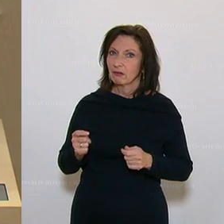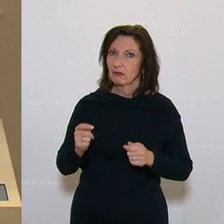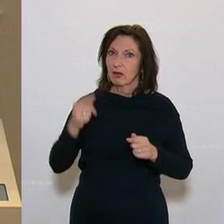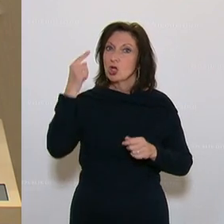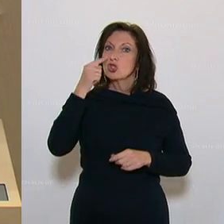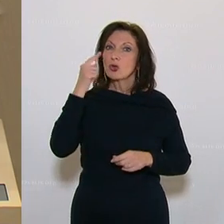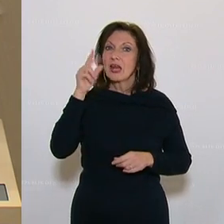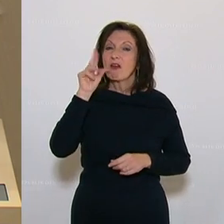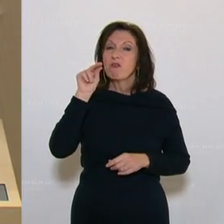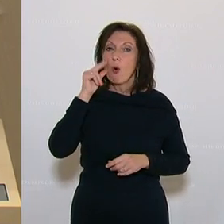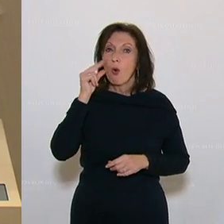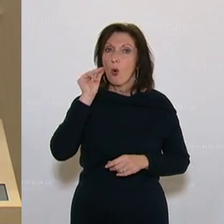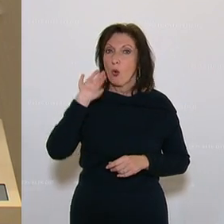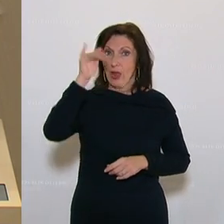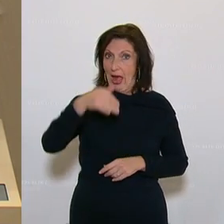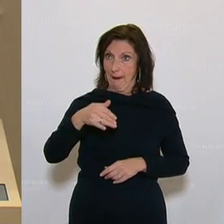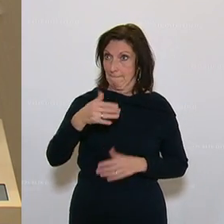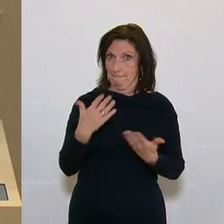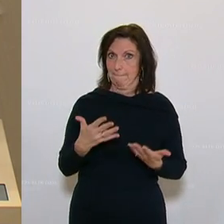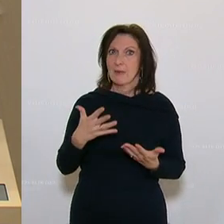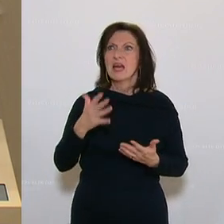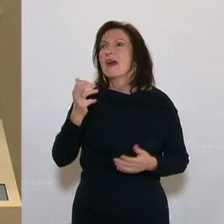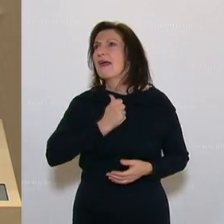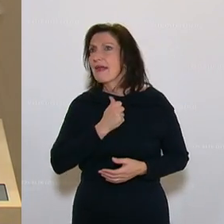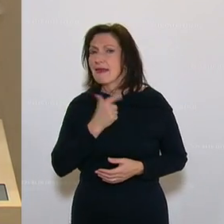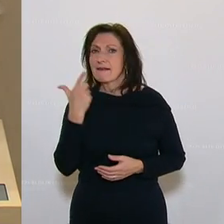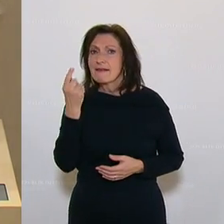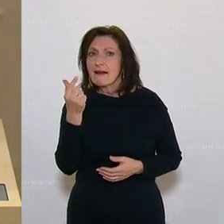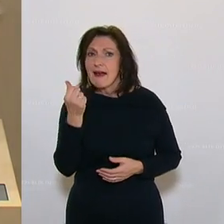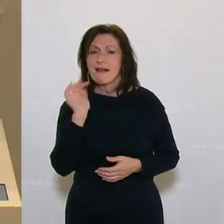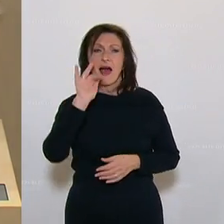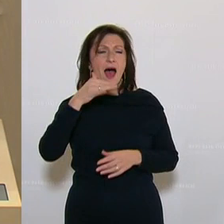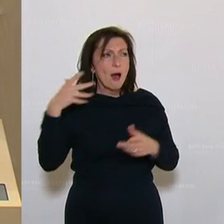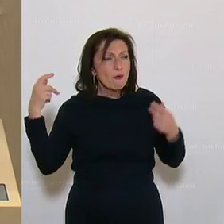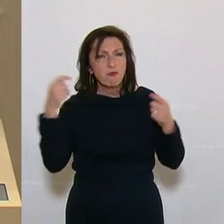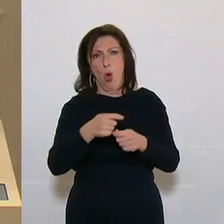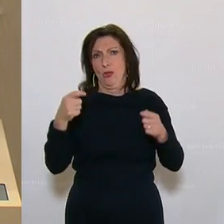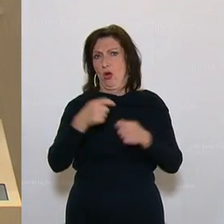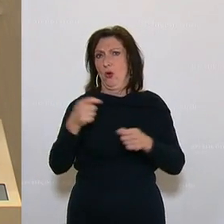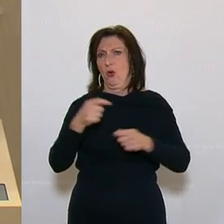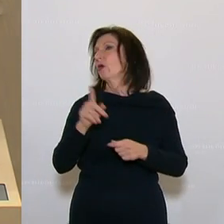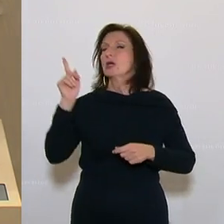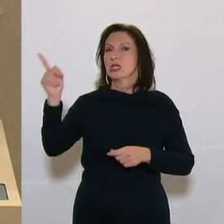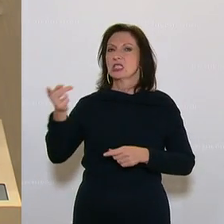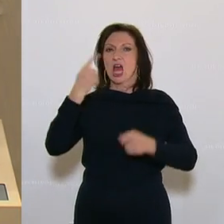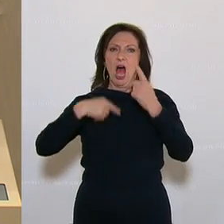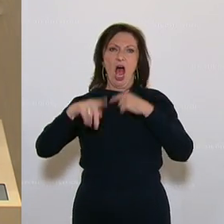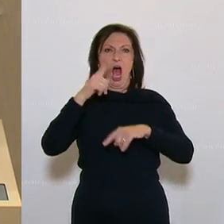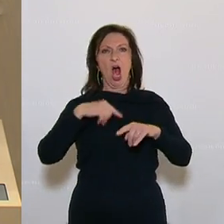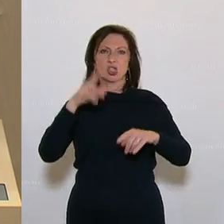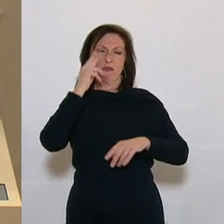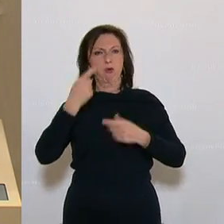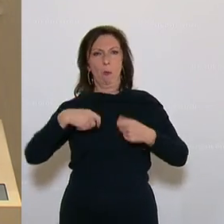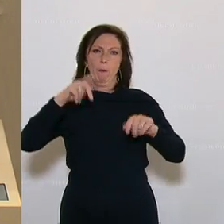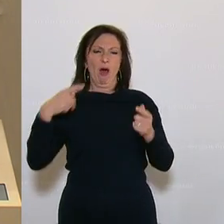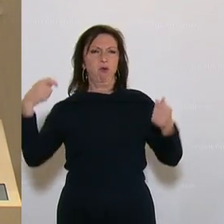Studierendenwohnheimen, wo es darum geht, endlich Gelder wieder, die Heimförderung auf die Füße zu bekommen. Sie reden sich hier auf die Wohnbaufördermittel